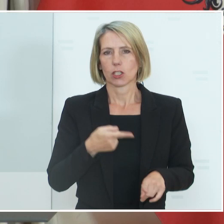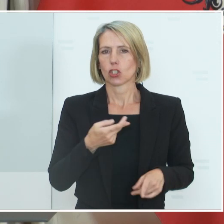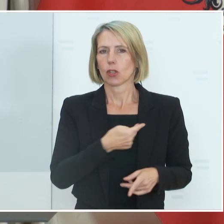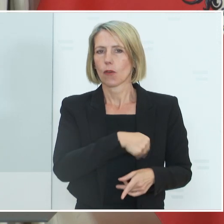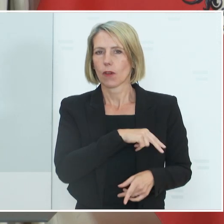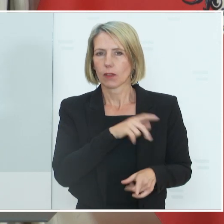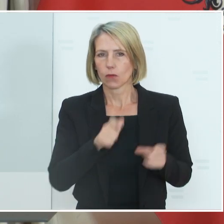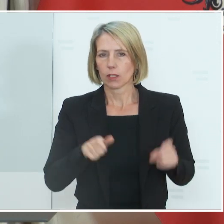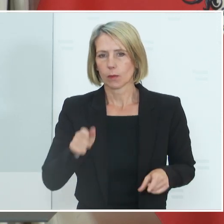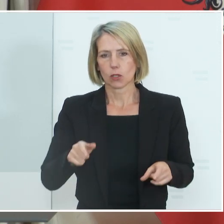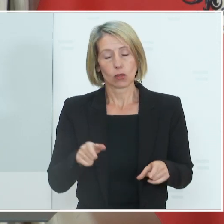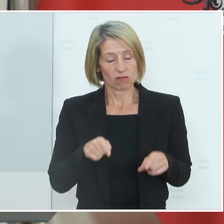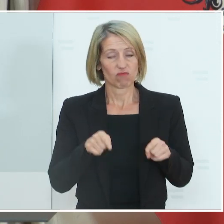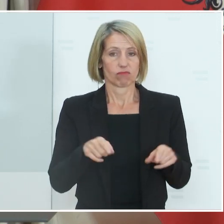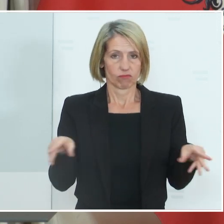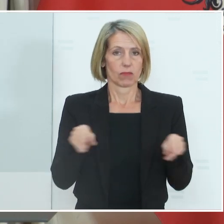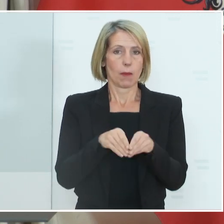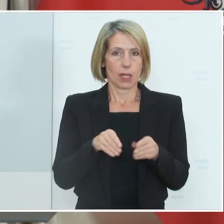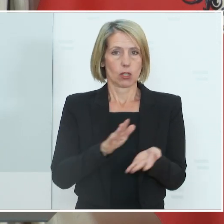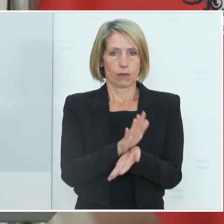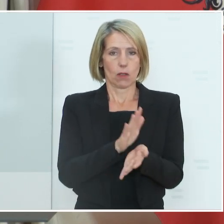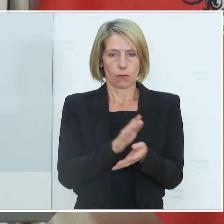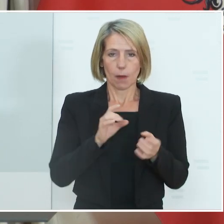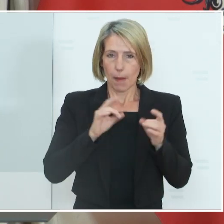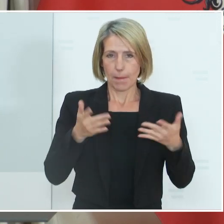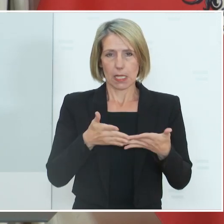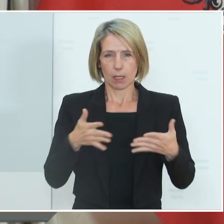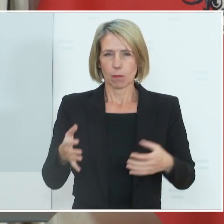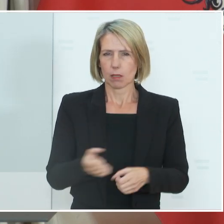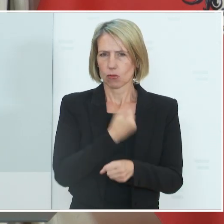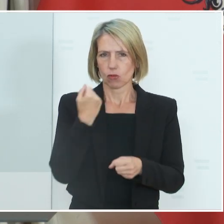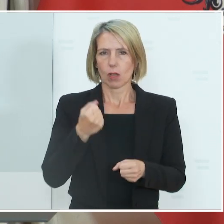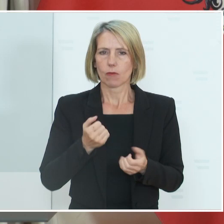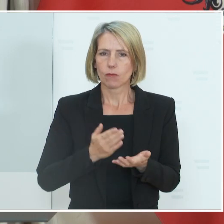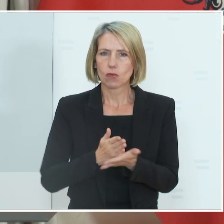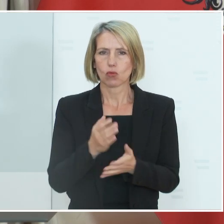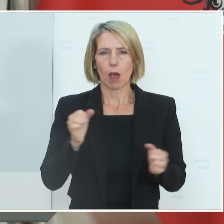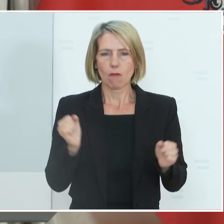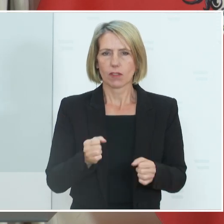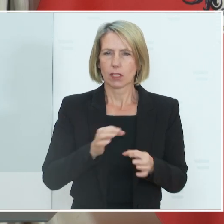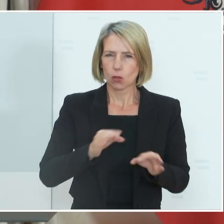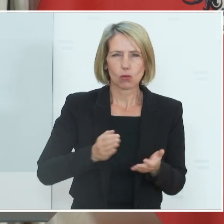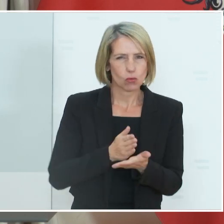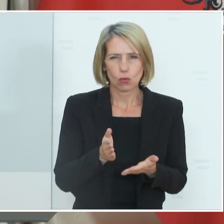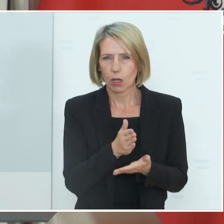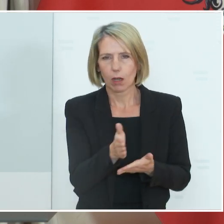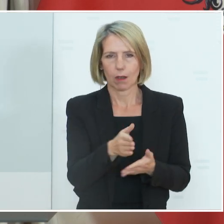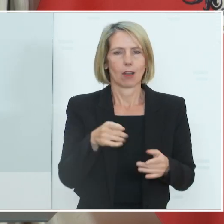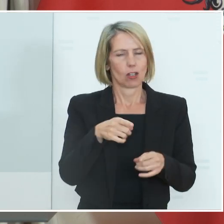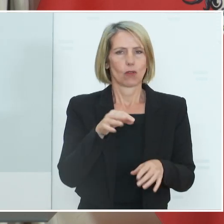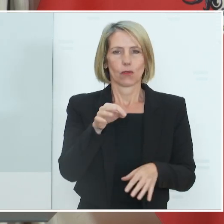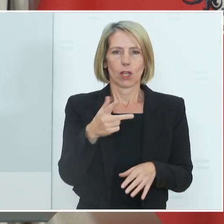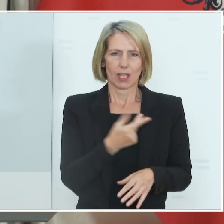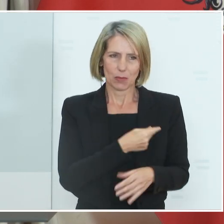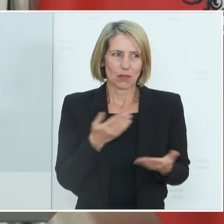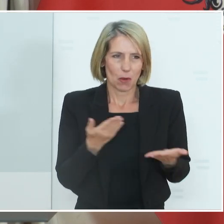es eine Gemeinschaftsaufgabe ist, diese Pandemie zu bewältigen und gut durch den Mieter zu kommen und das gilt für die Impfung ganz besonders und daher nochmal der